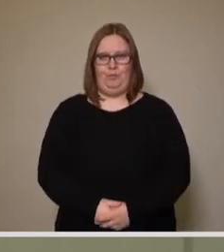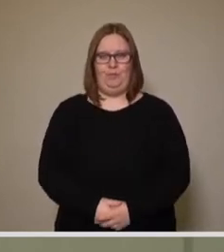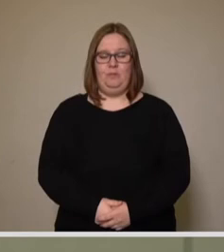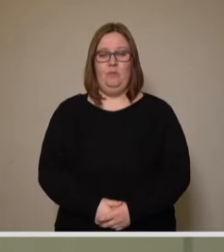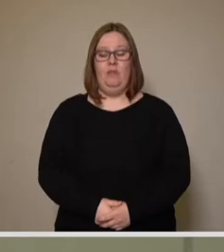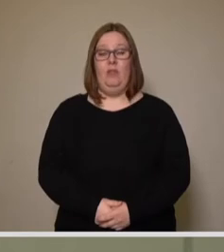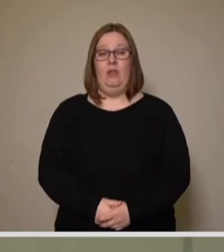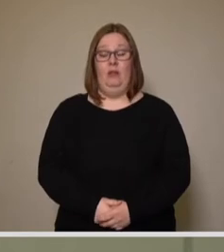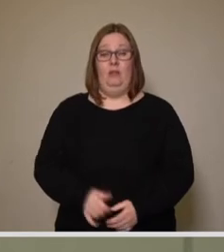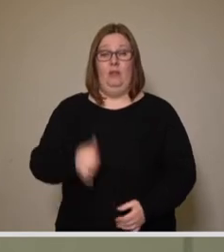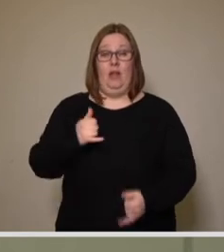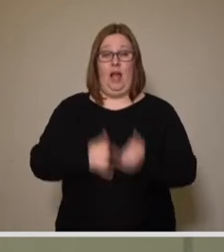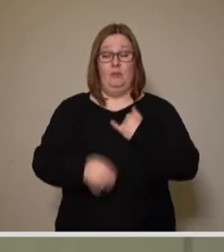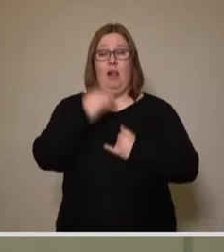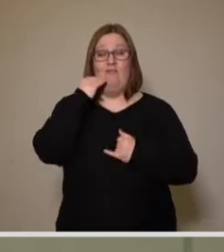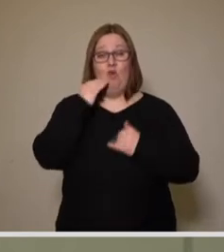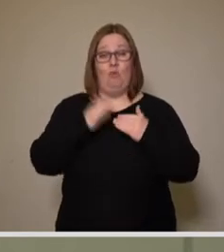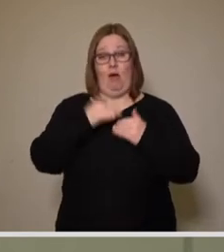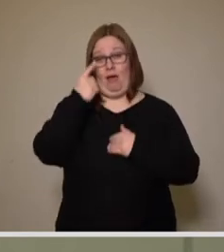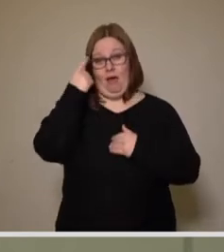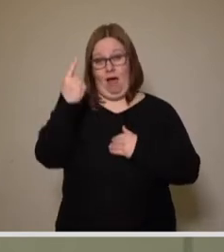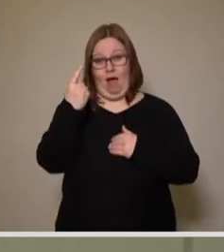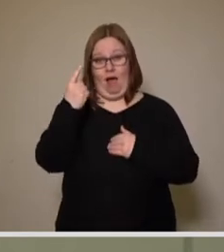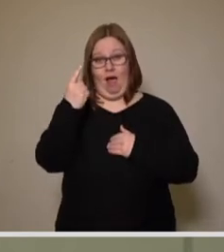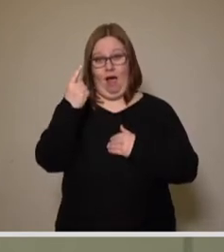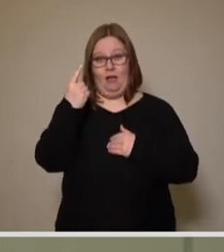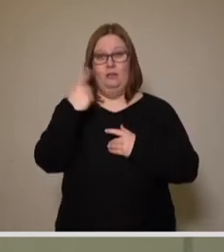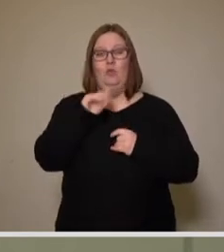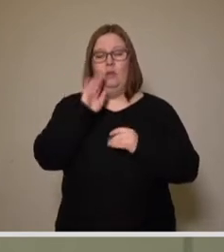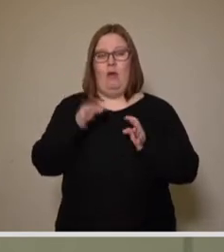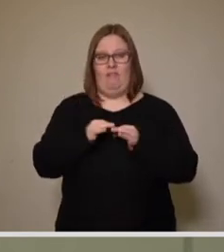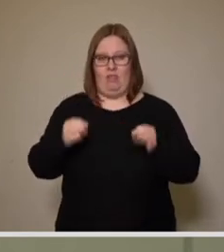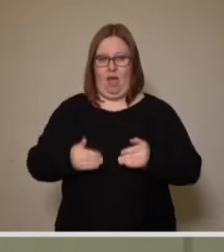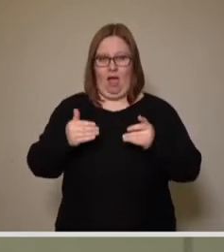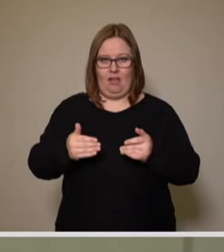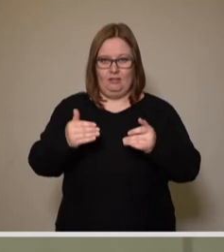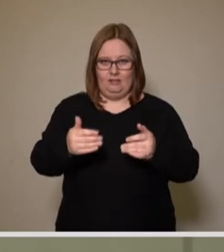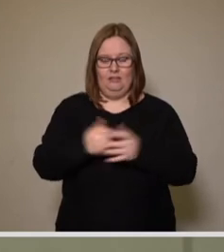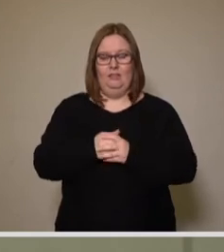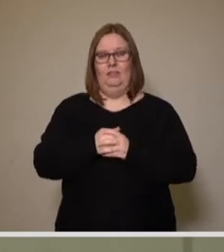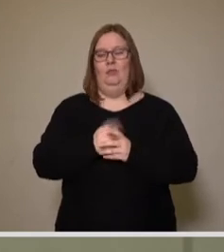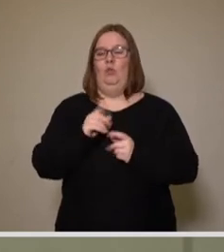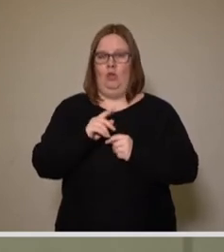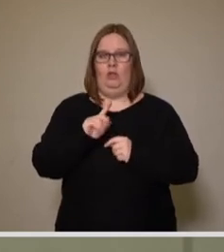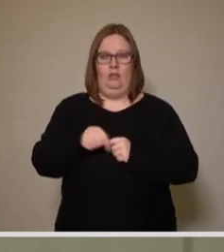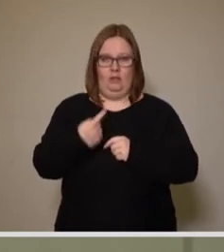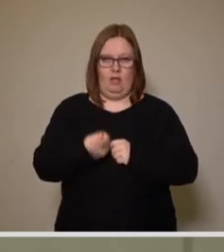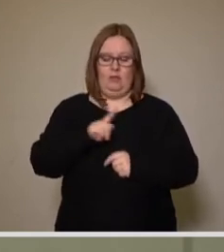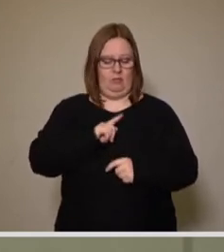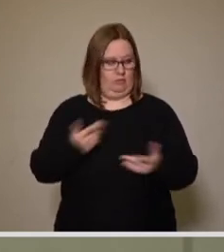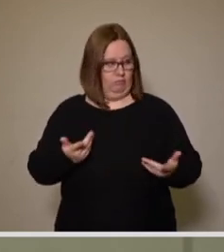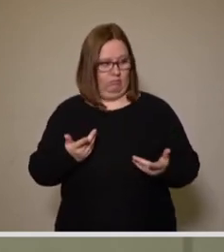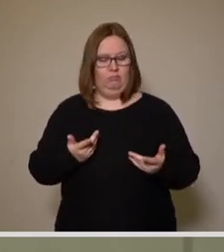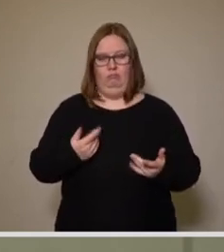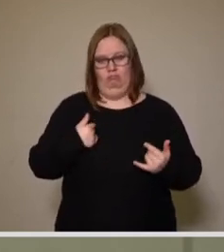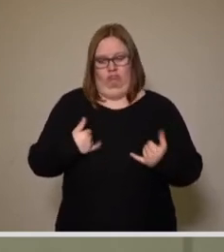Letztes Mal im Wohnbeirat wurde dieser Punkt gar nicht mehr, wurde immer wieder vertagt, wurde gar nicht mehr aufgerufen, sodass ich mich jetzt genötigt fühle,